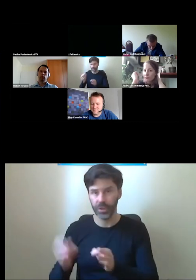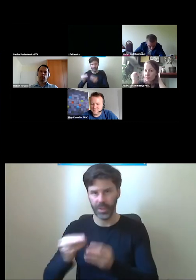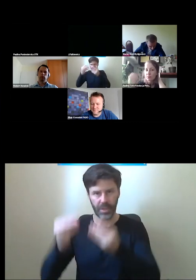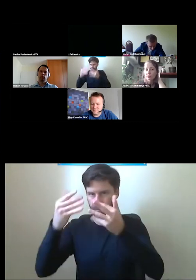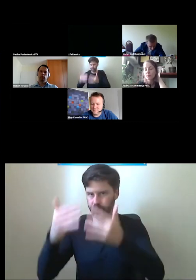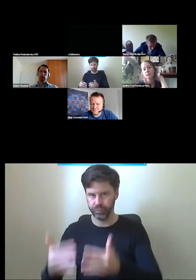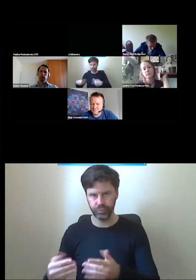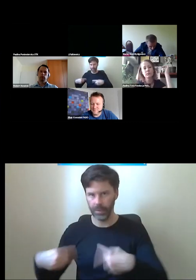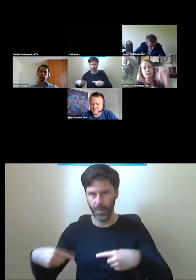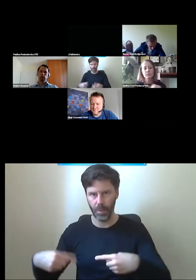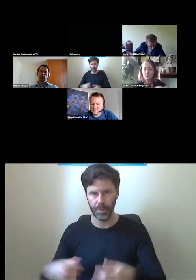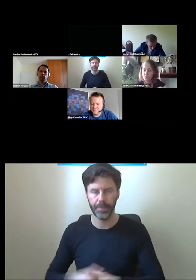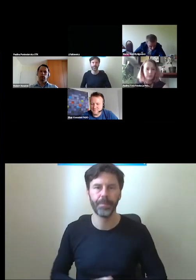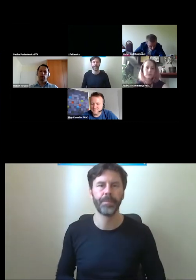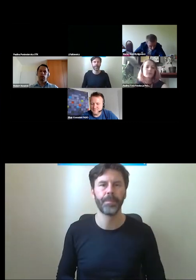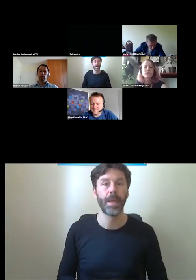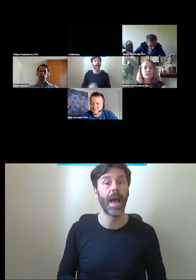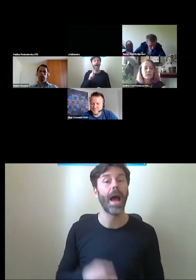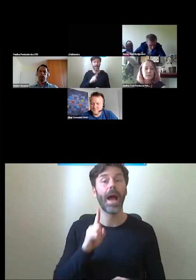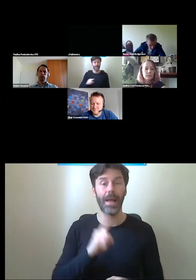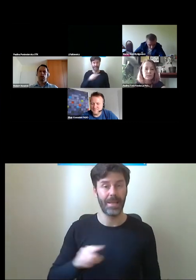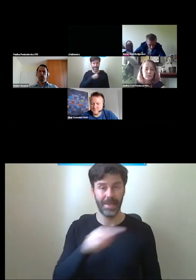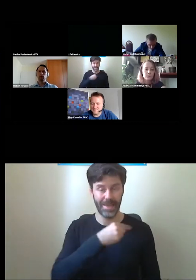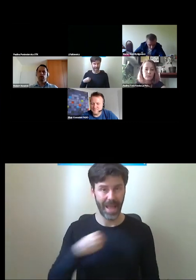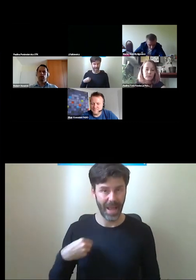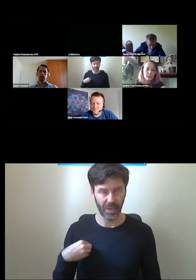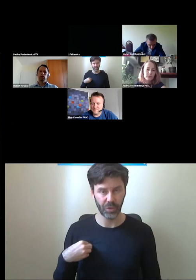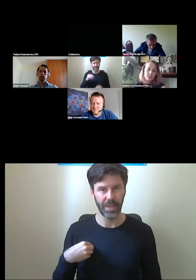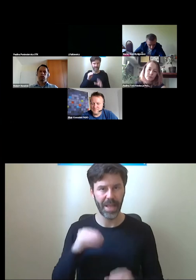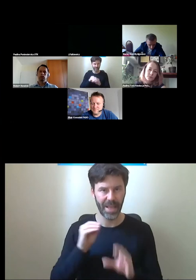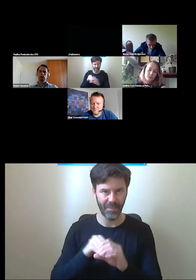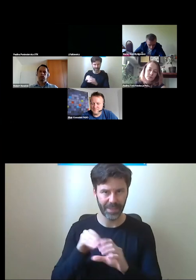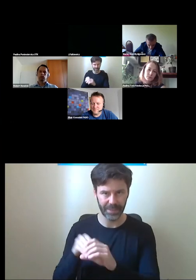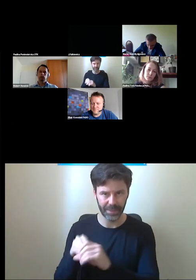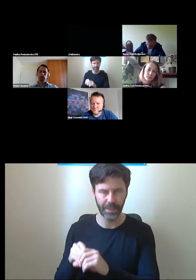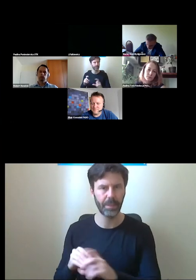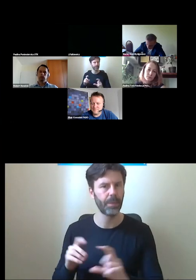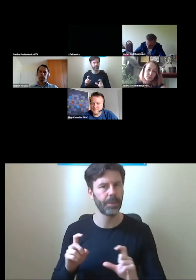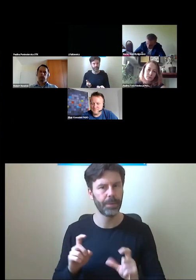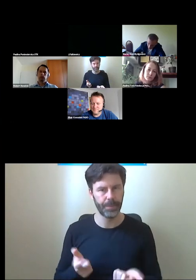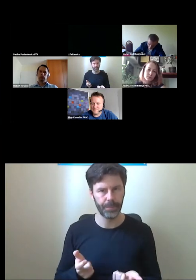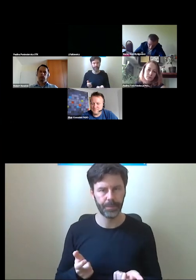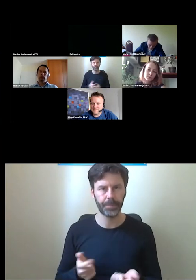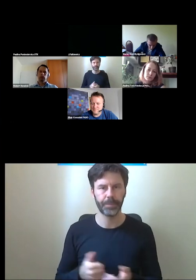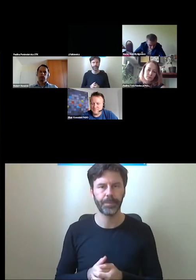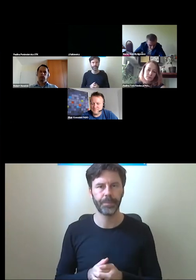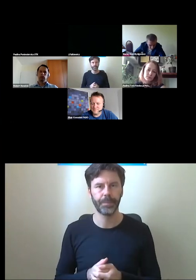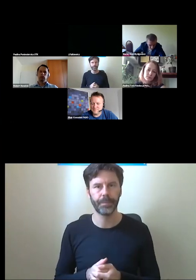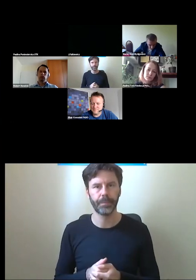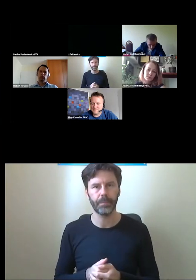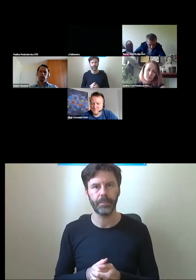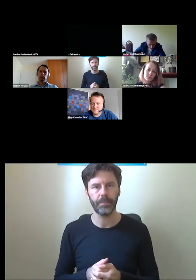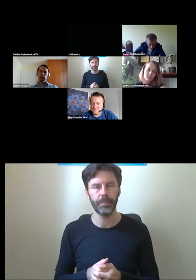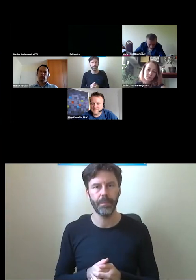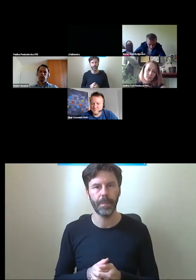inwestycjach, to powiem tak, jedynie w tej projektowanej w zasadzie na chwilę obecną, na razie